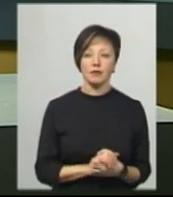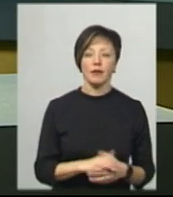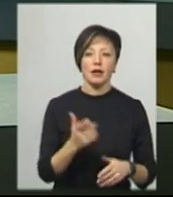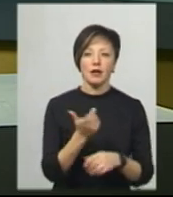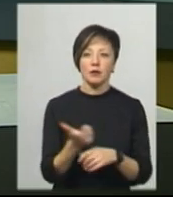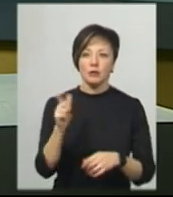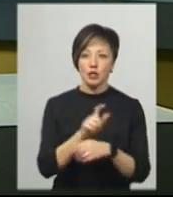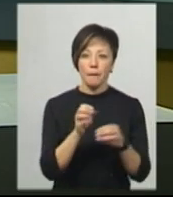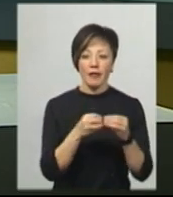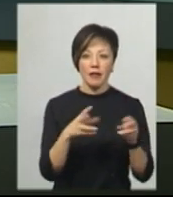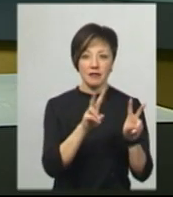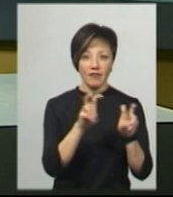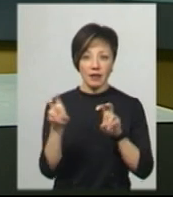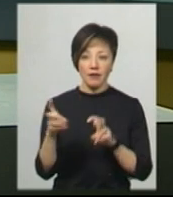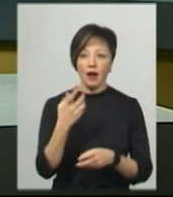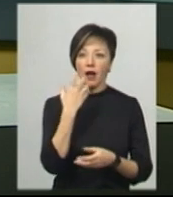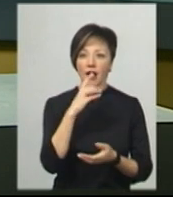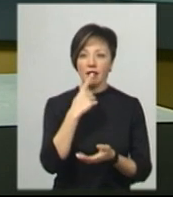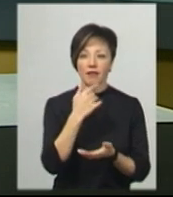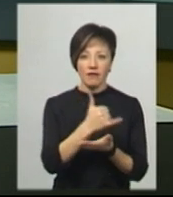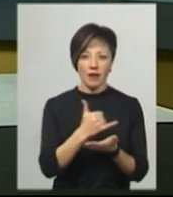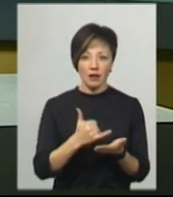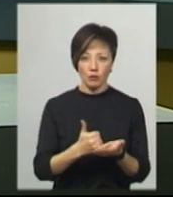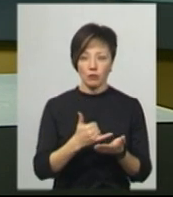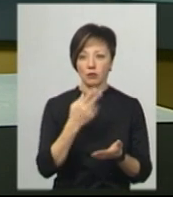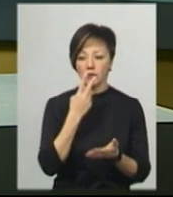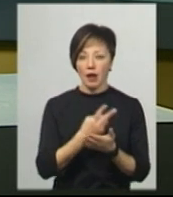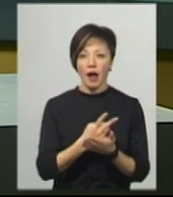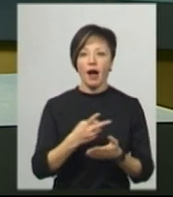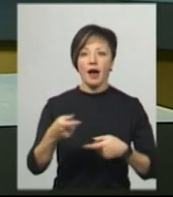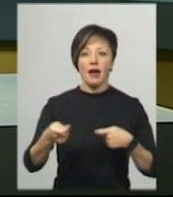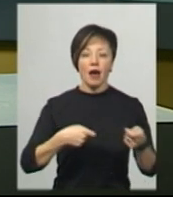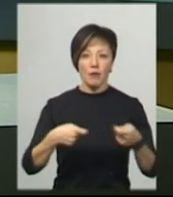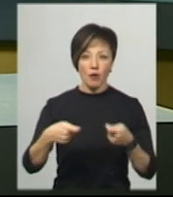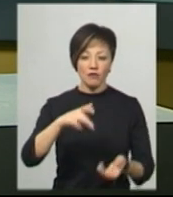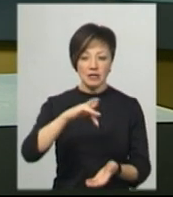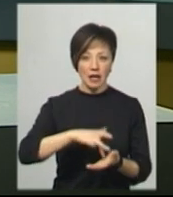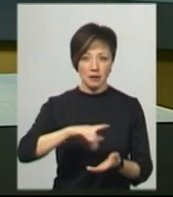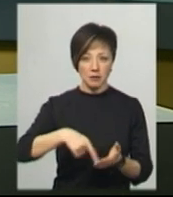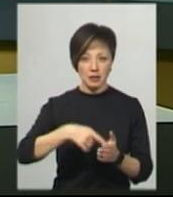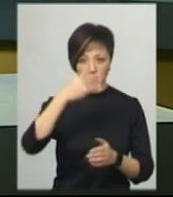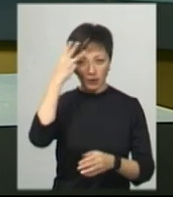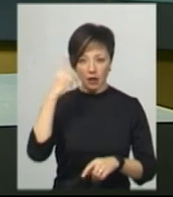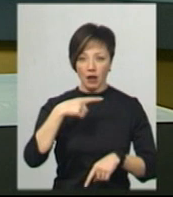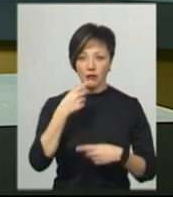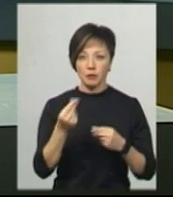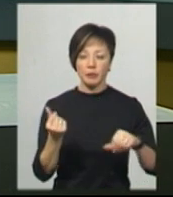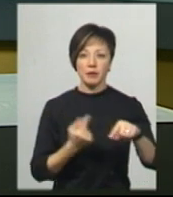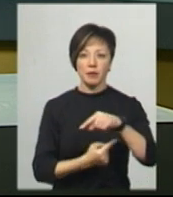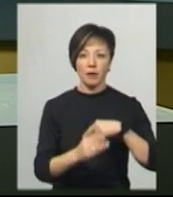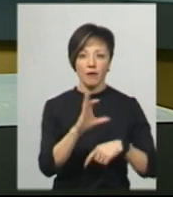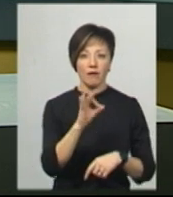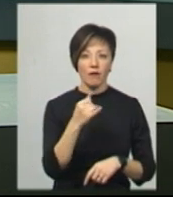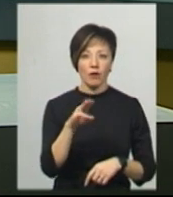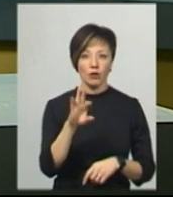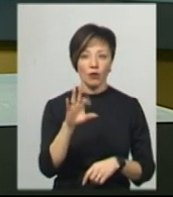Більше 15 видів глінтвейну представлено на Різдвяному ярмарку у середмісті Хмельницького. Про це каже підприємець Олександр Войтович,